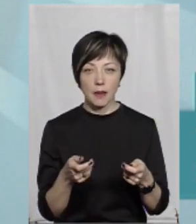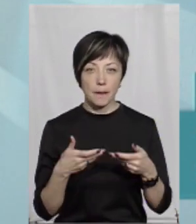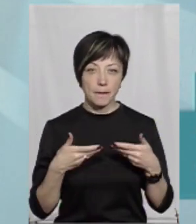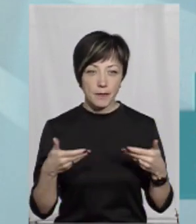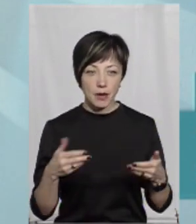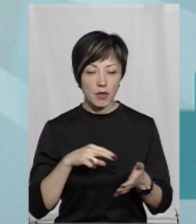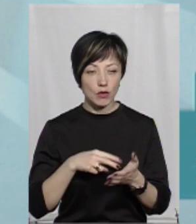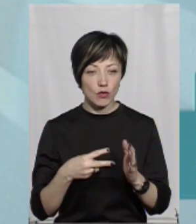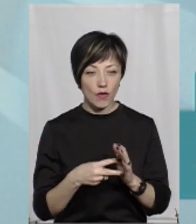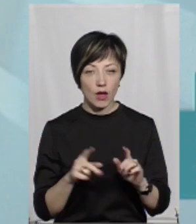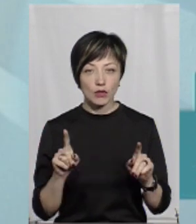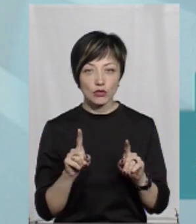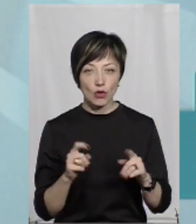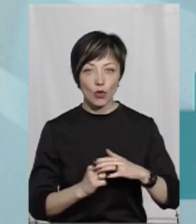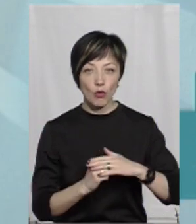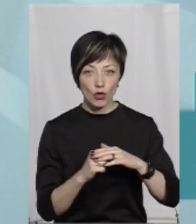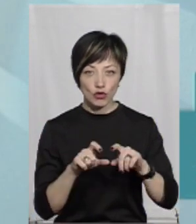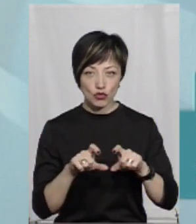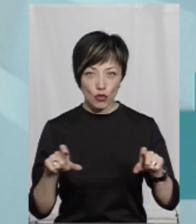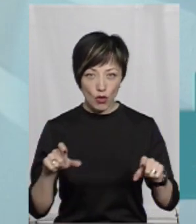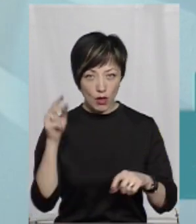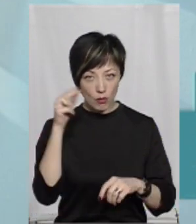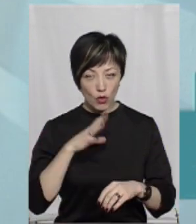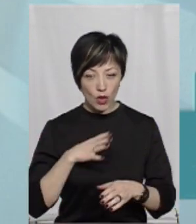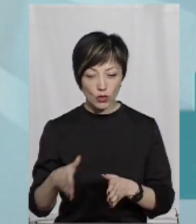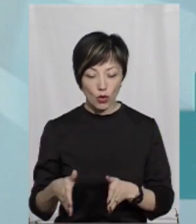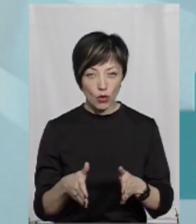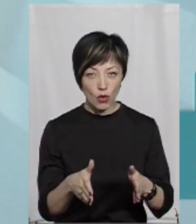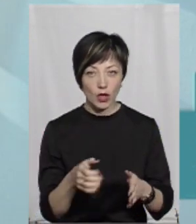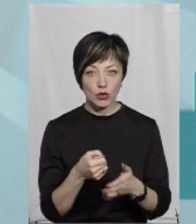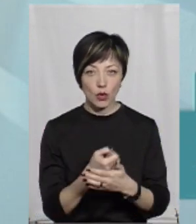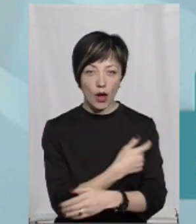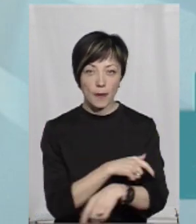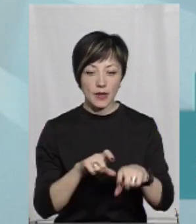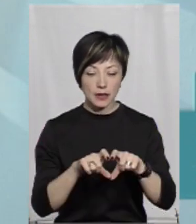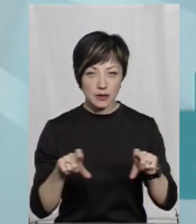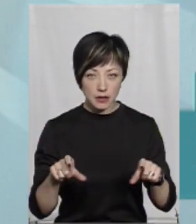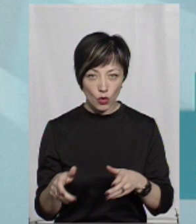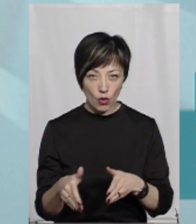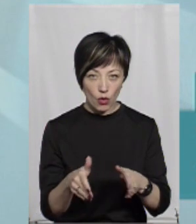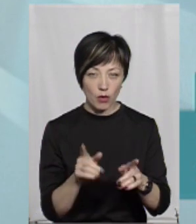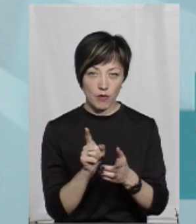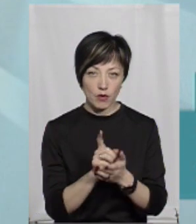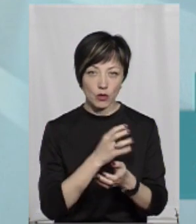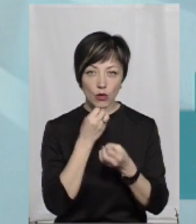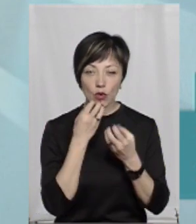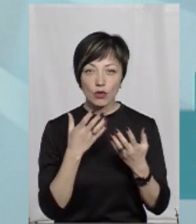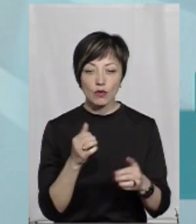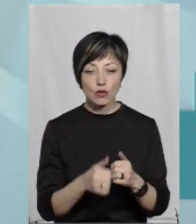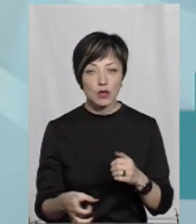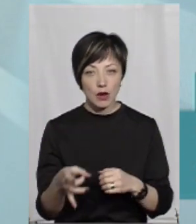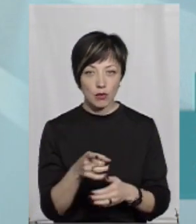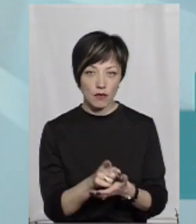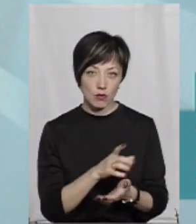Ми планували, щоб до опорної школи були дороги і до амбулаторії згальної практики сімейної медицини. В кожному